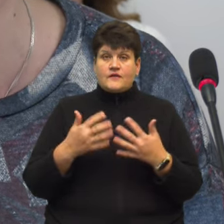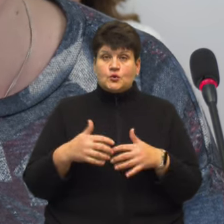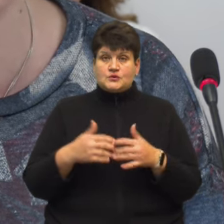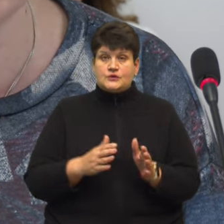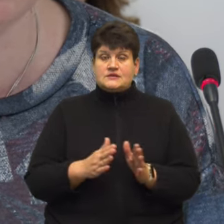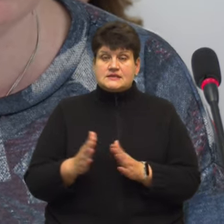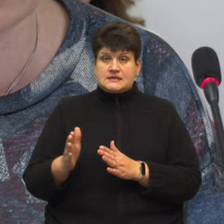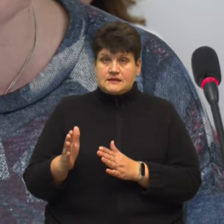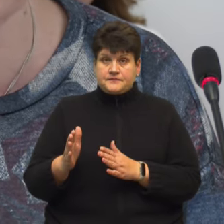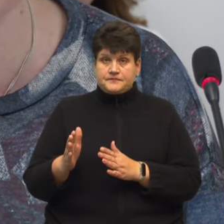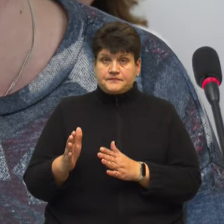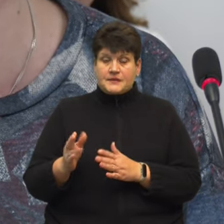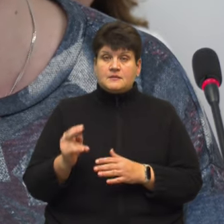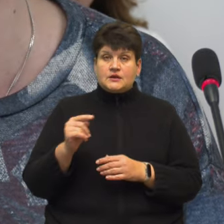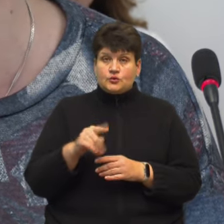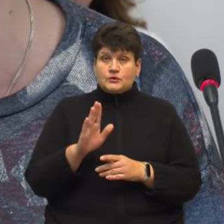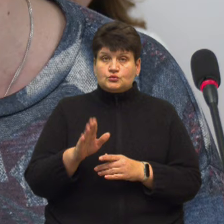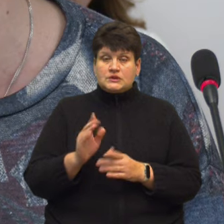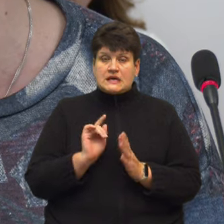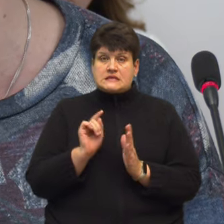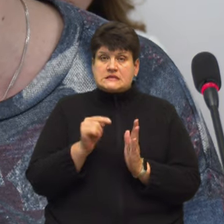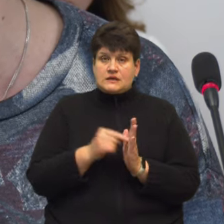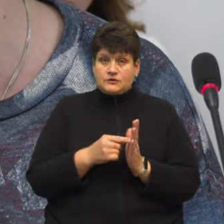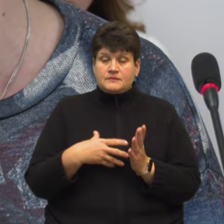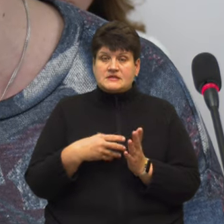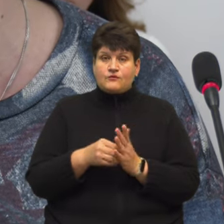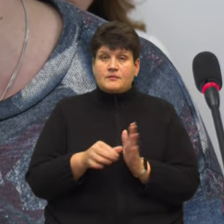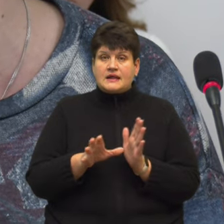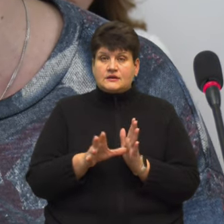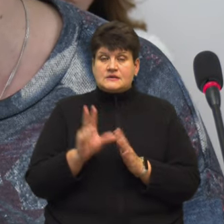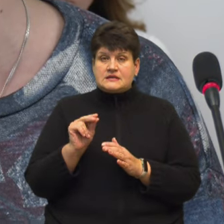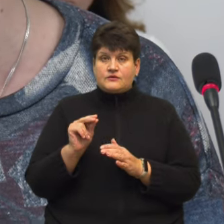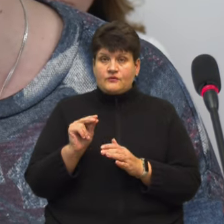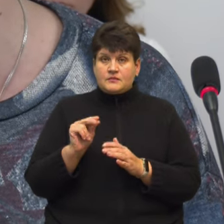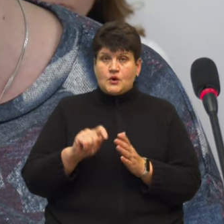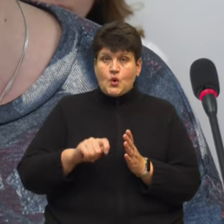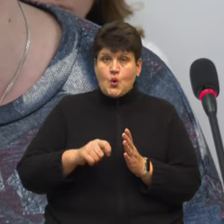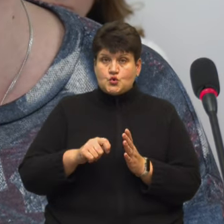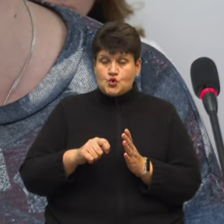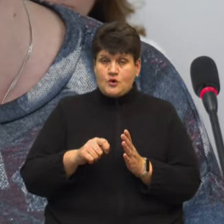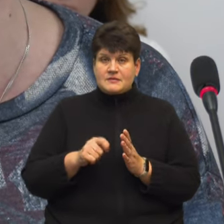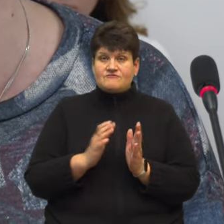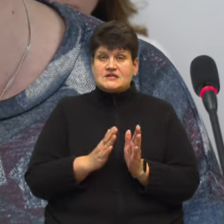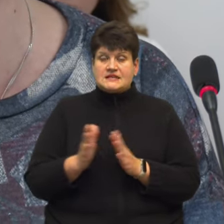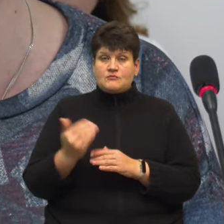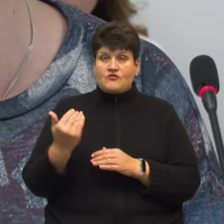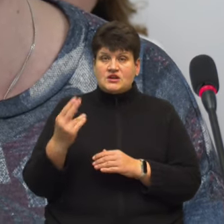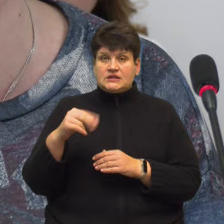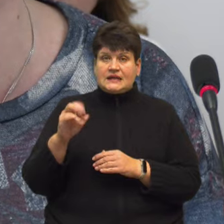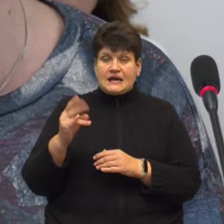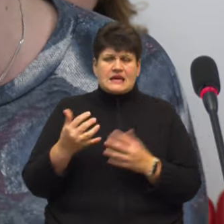системі. При тому, як ви будете заходити під своїм електронним цифровим ключом в систему, ваші дані